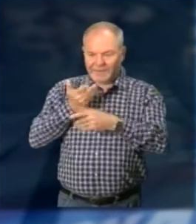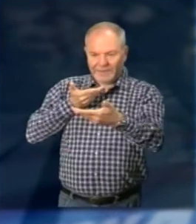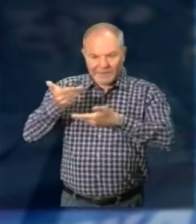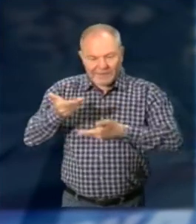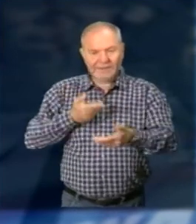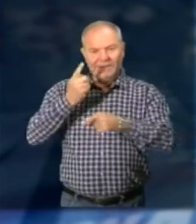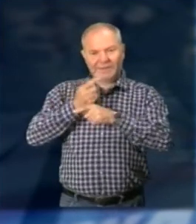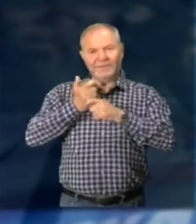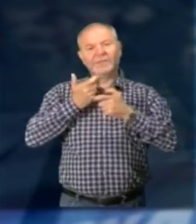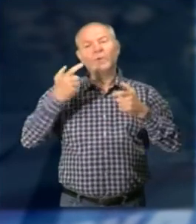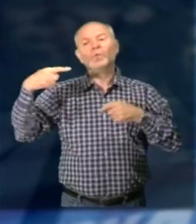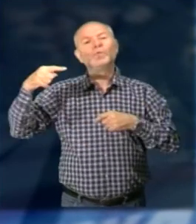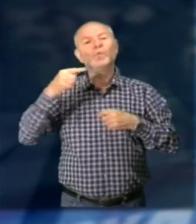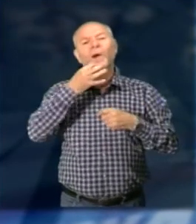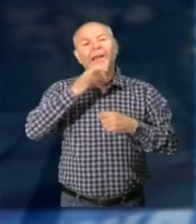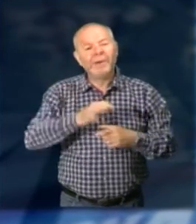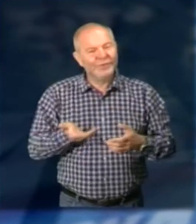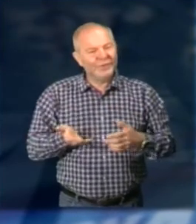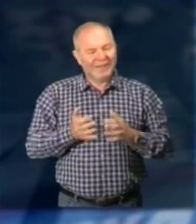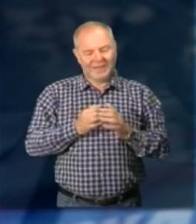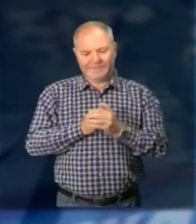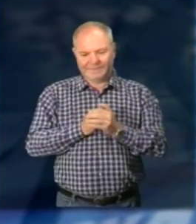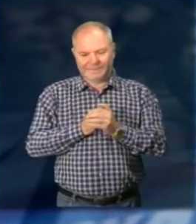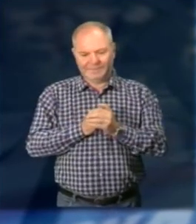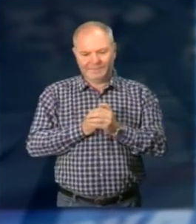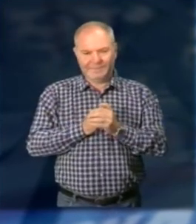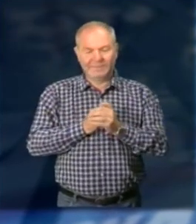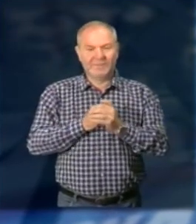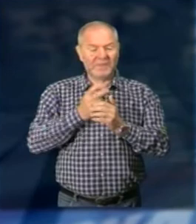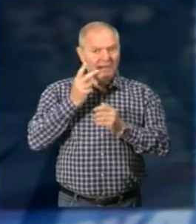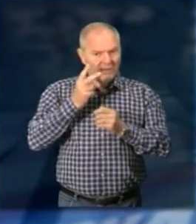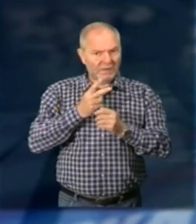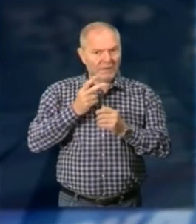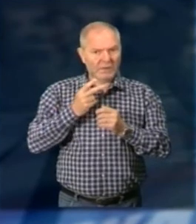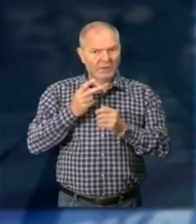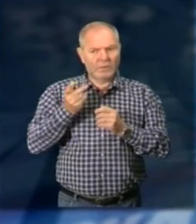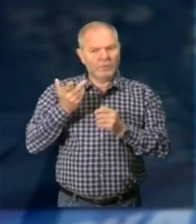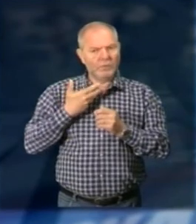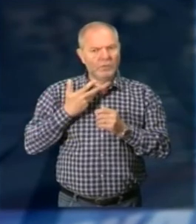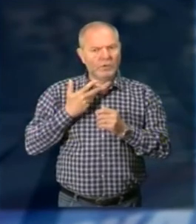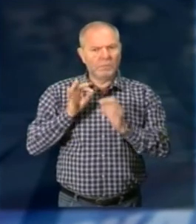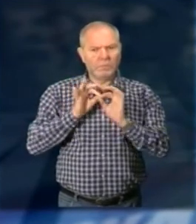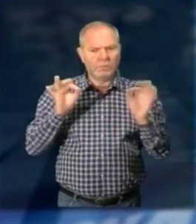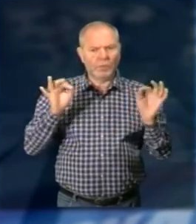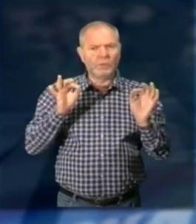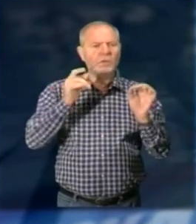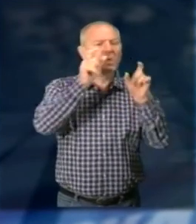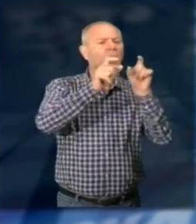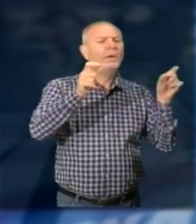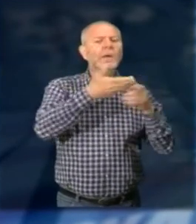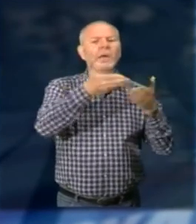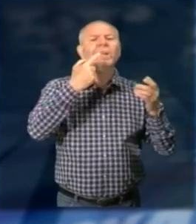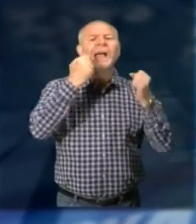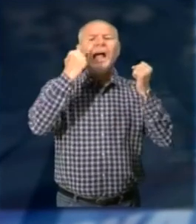e sviluppare le loro potenzialità, le loro capacità Sono una risorsa perché abbiamo trovato intanto la collaborazione di molti cittadini